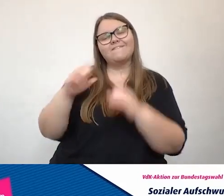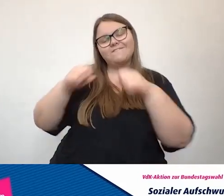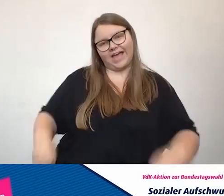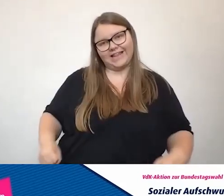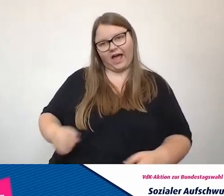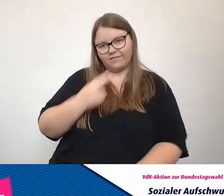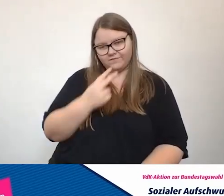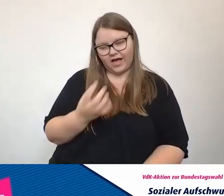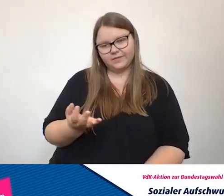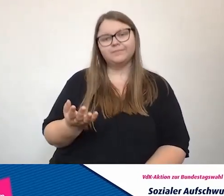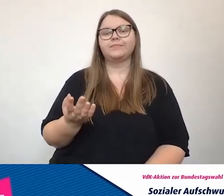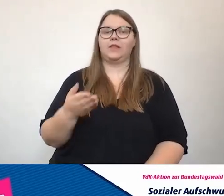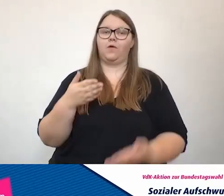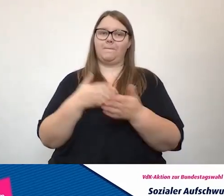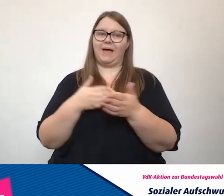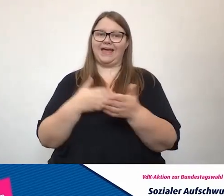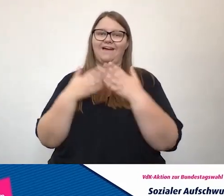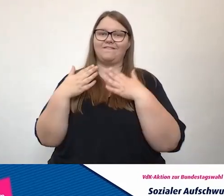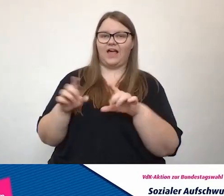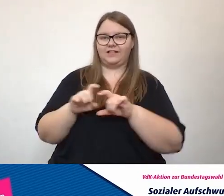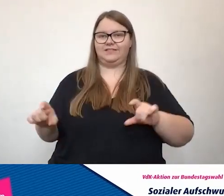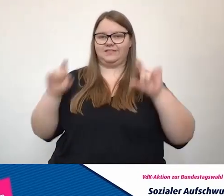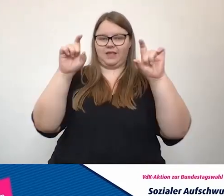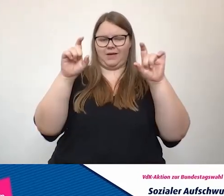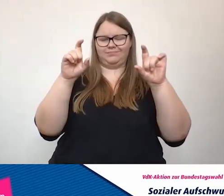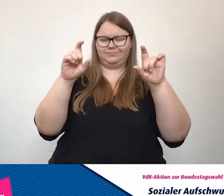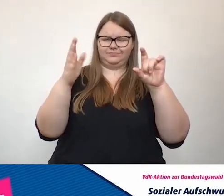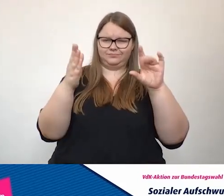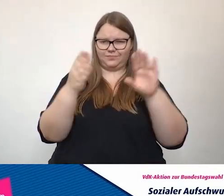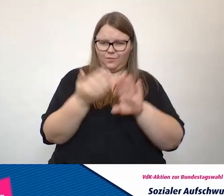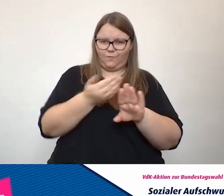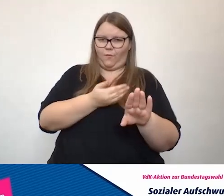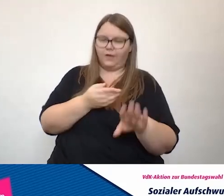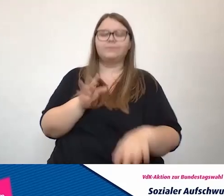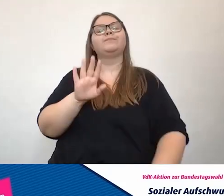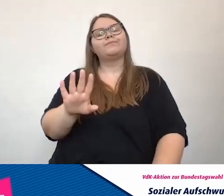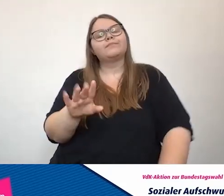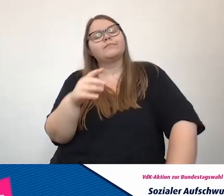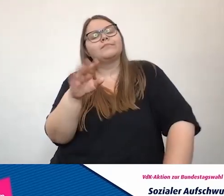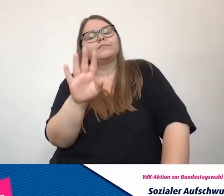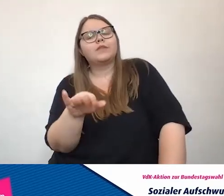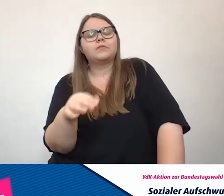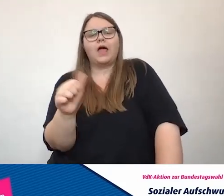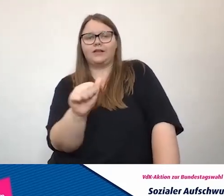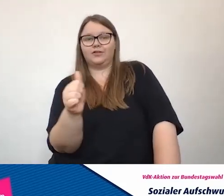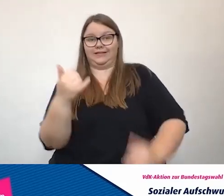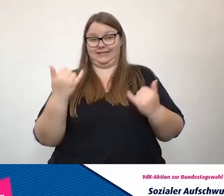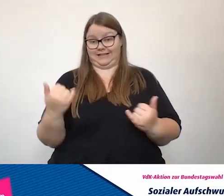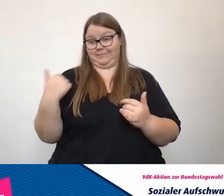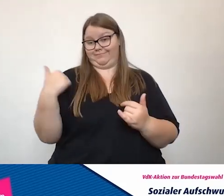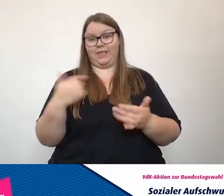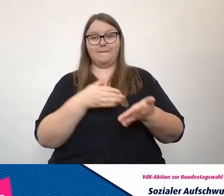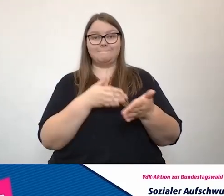Barrierefreiheit einsteigen, würde ich mich, wie schätzt du die jetzt gerade abgeschlossenen